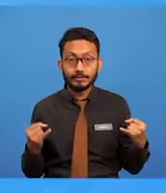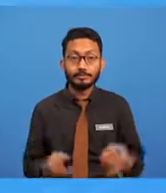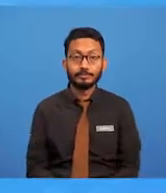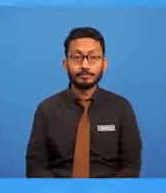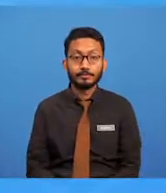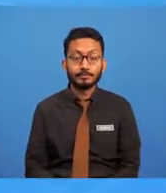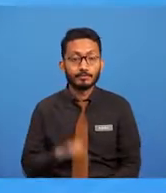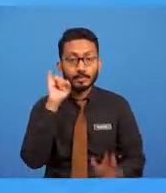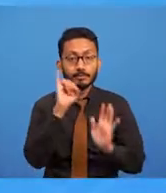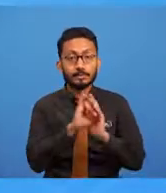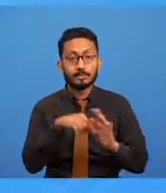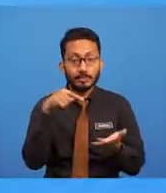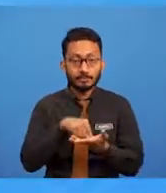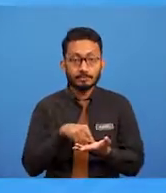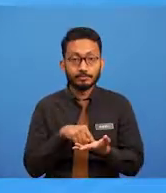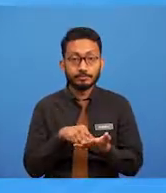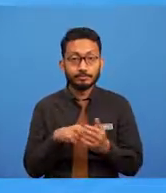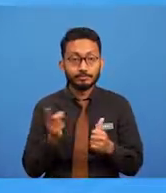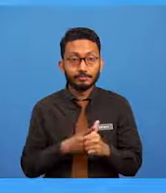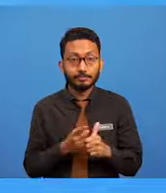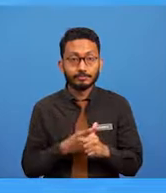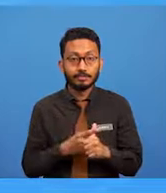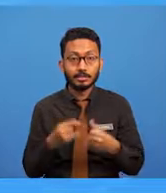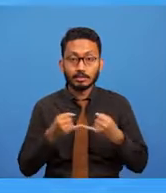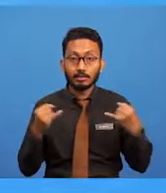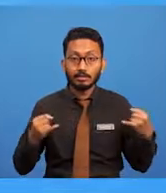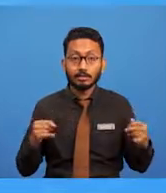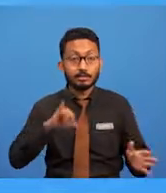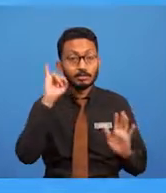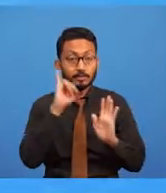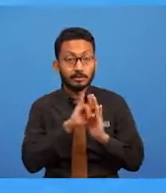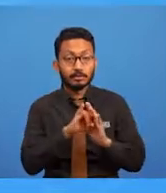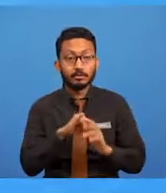Yang pertama adalah jenis imej raster.